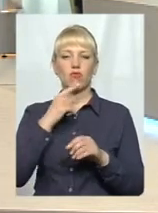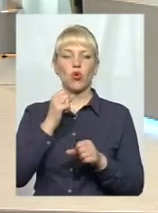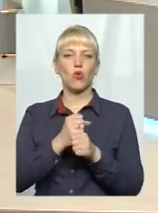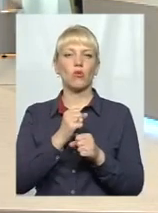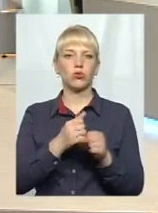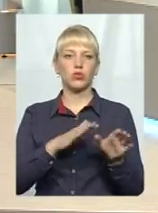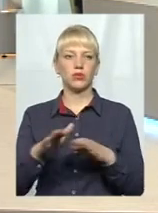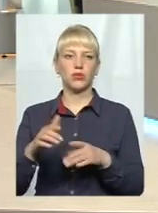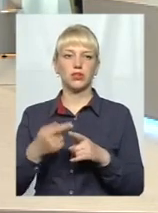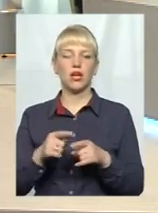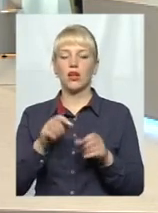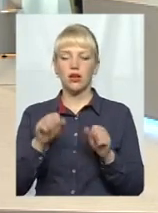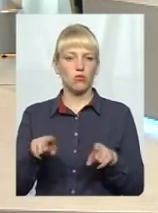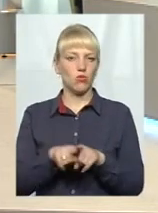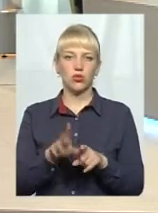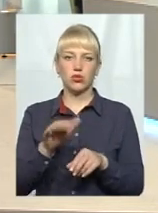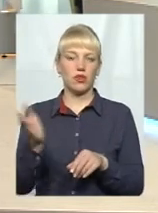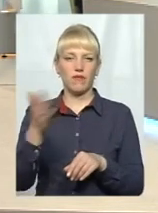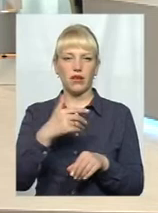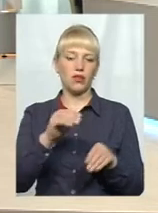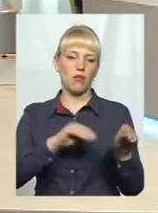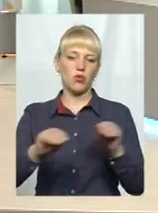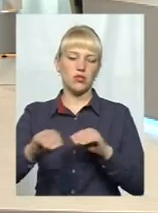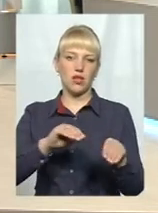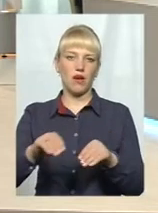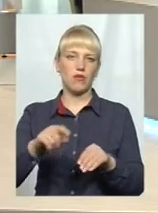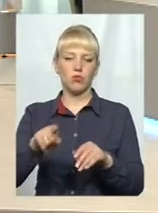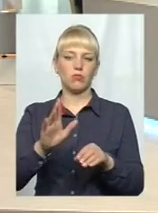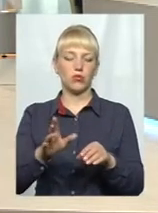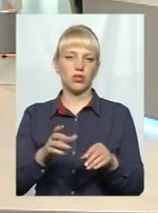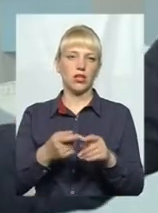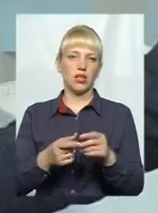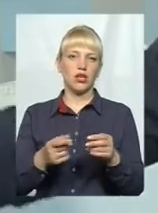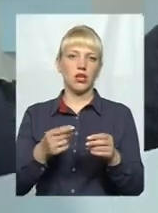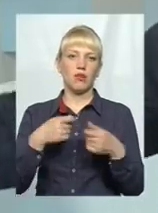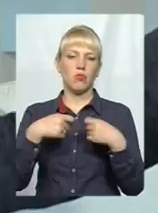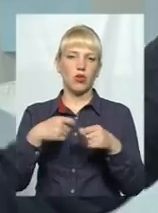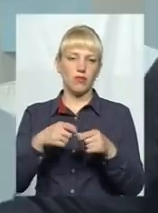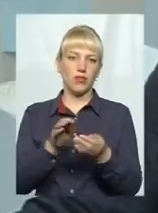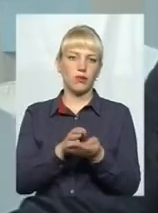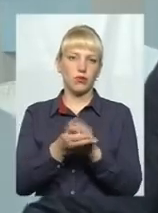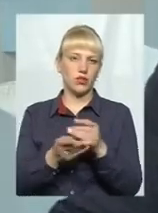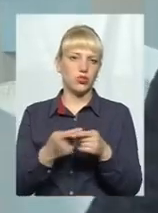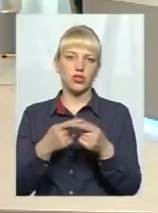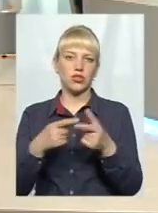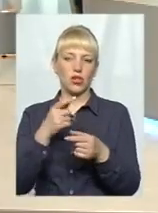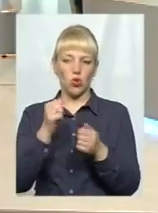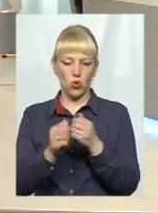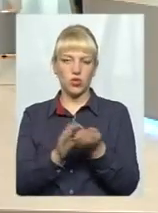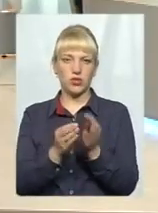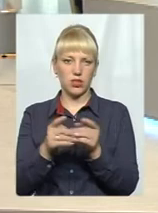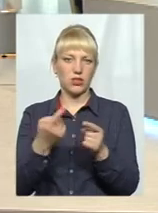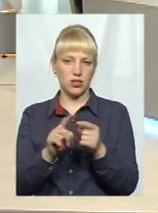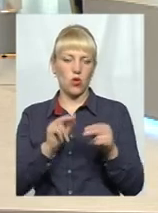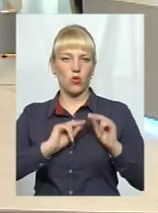з таким успіхом ми можемо там весь парк заставити мафами, тому що там будуть чебуреки, там буде шаурма. Кожен чебуречник – це ще одне робоче місце. Але давайте